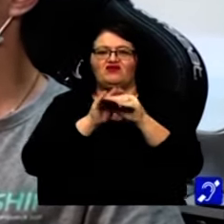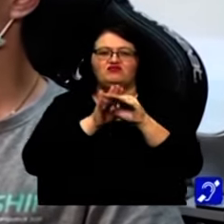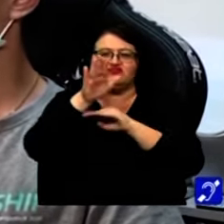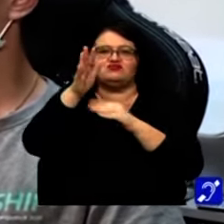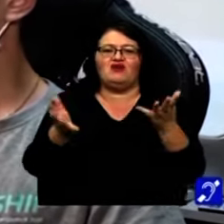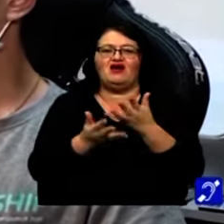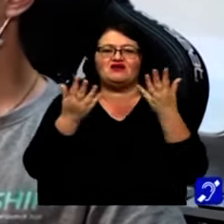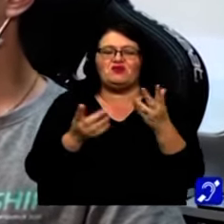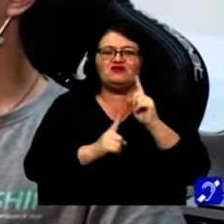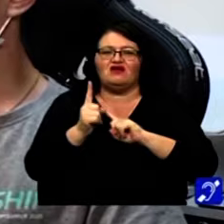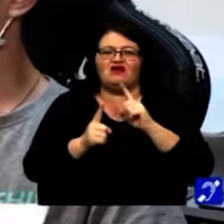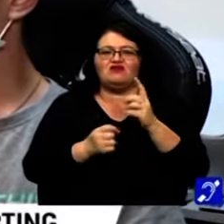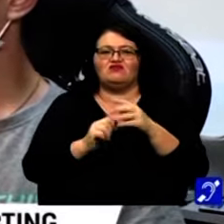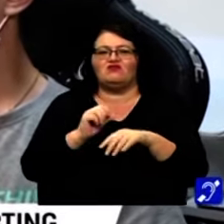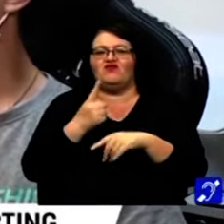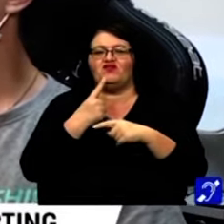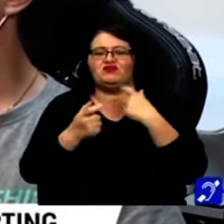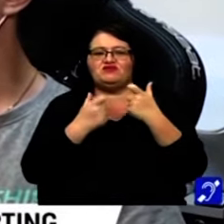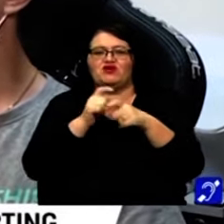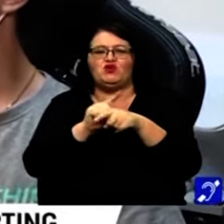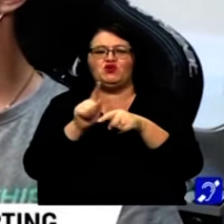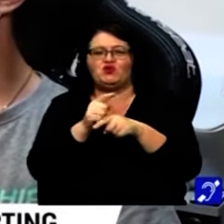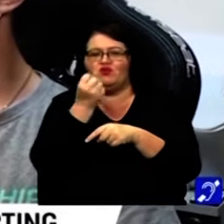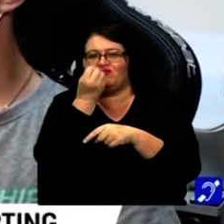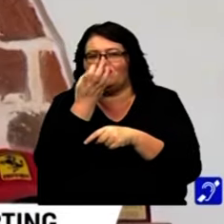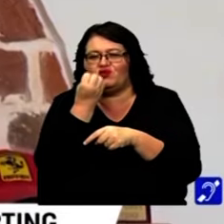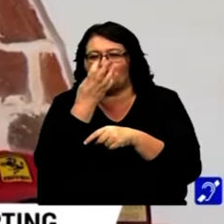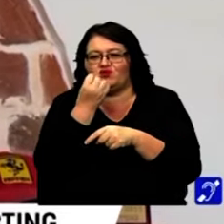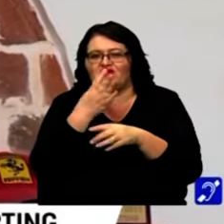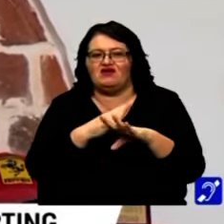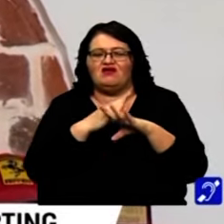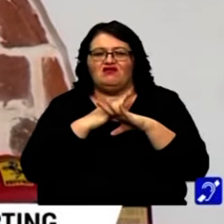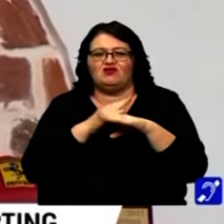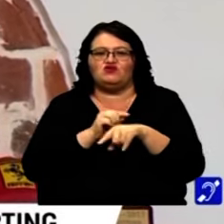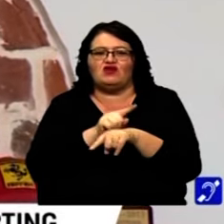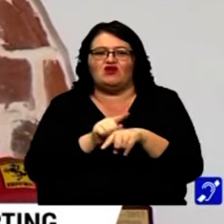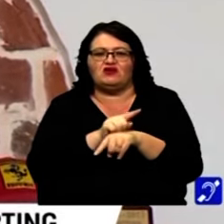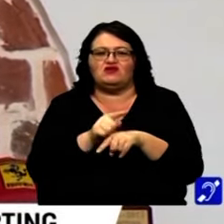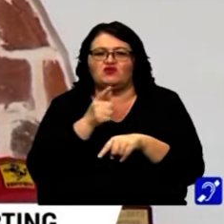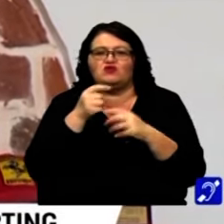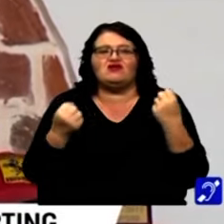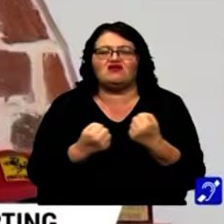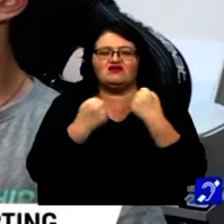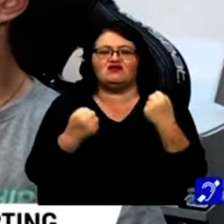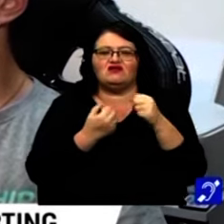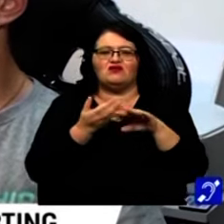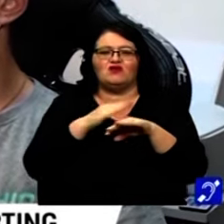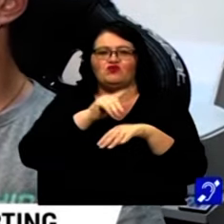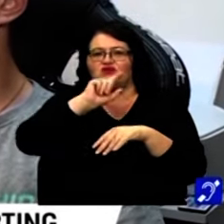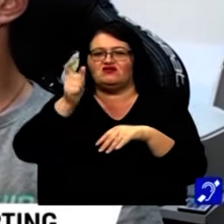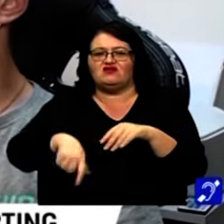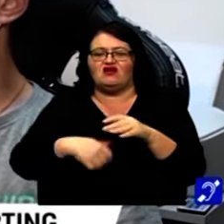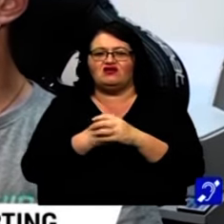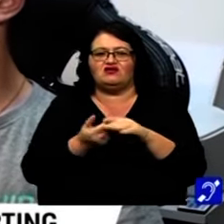rapid. Dar, din nou, vorbim de lucruri foarte mici, foarte mărunte, care ajută la un moment dat. Unde te antrenezi? Cel mai mult în Italia,